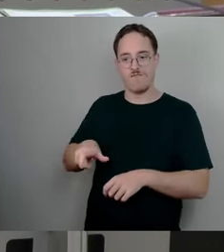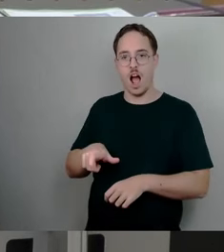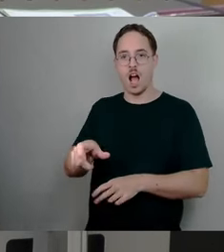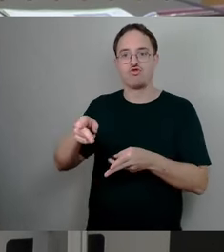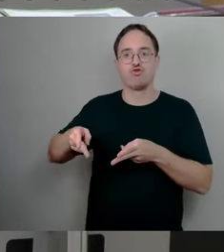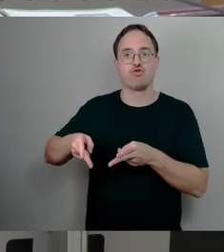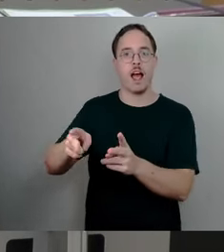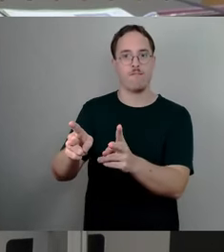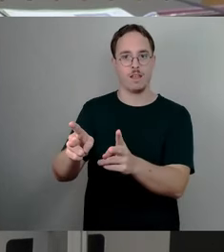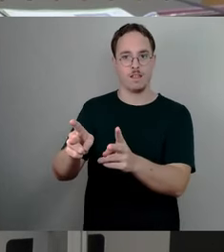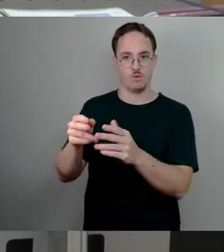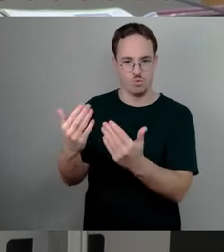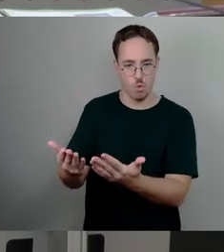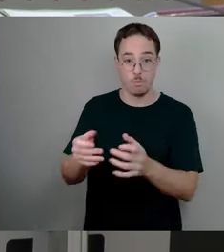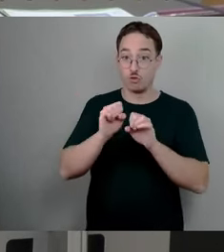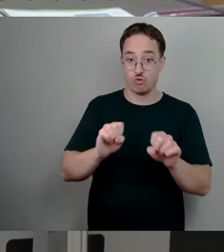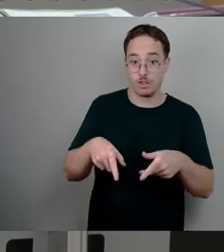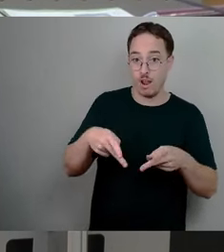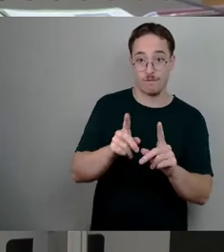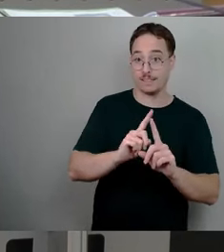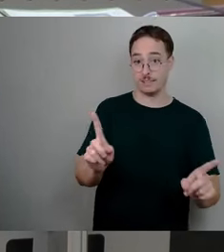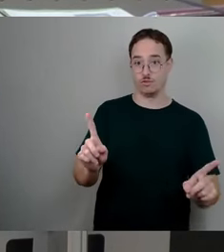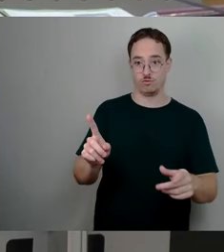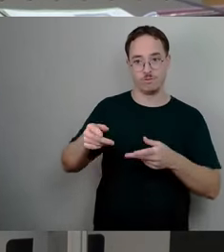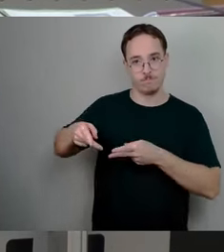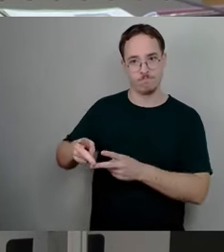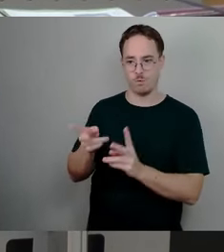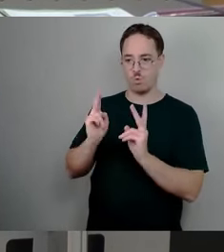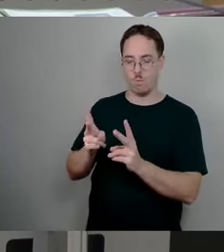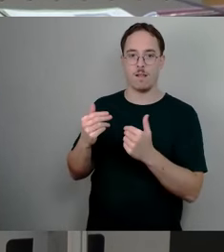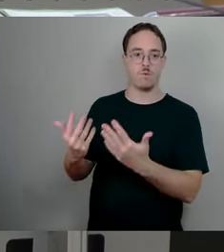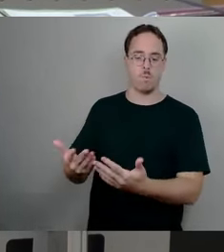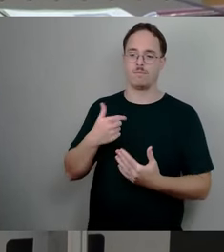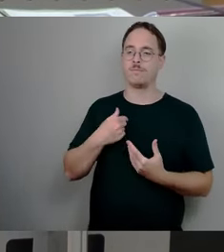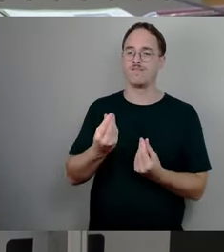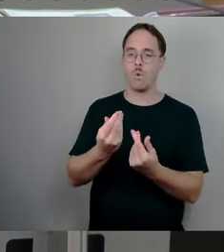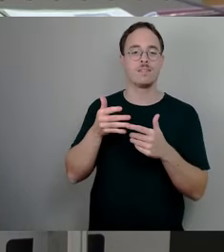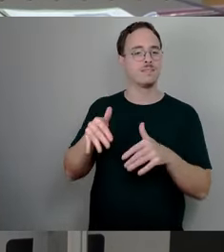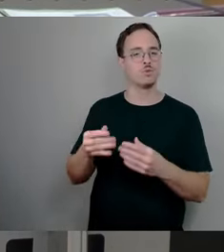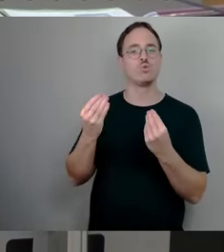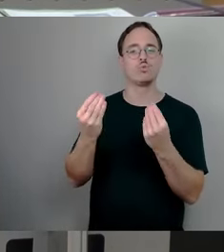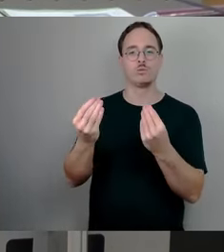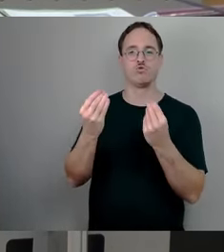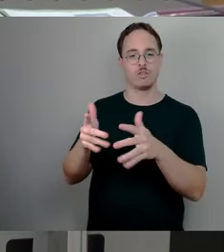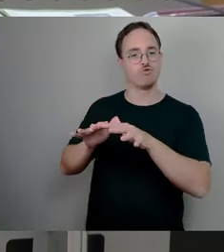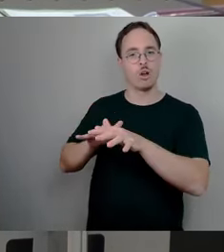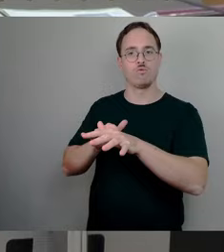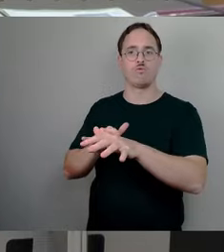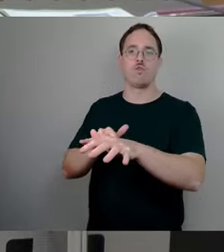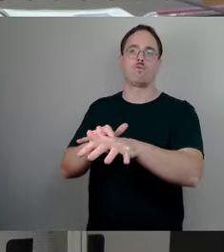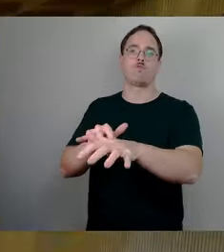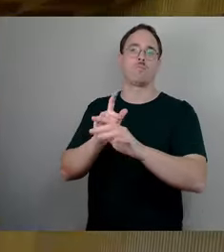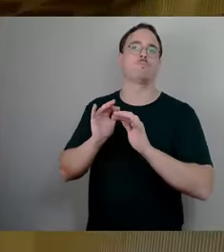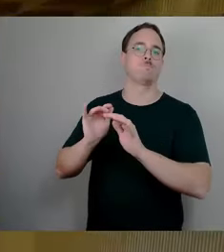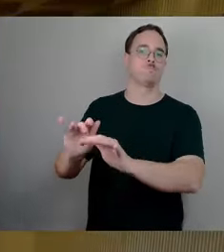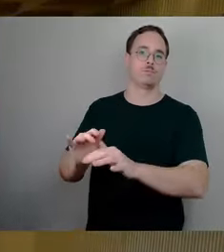führt das in aller Regelmäßigkeit zu Staueffekten. Warum, ist hier auch ganz einfach zu sehen. Wir haben verschiedene Sachen, die links